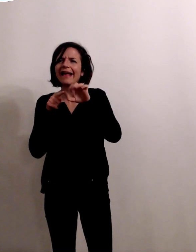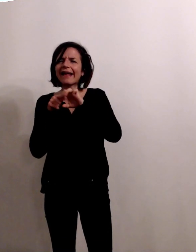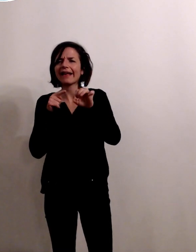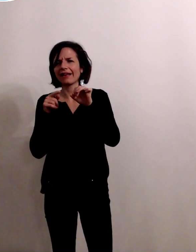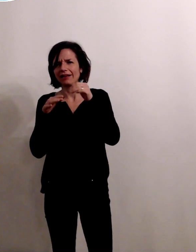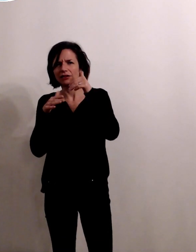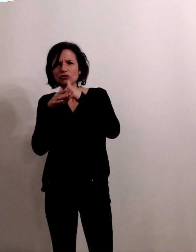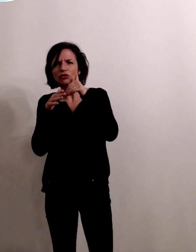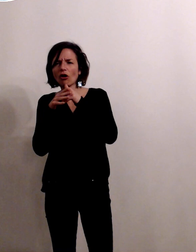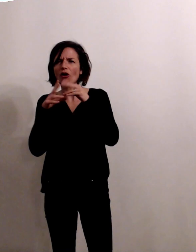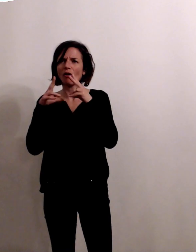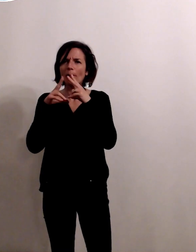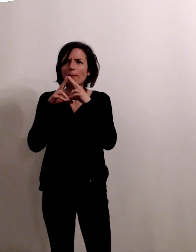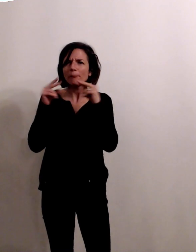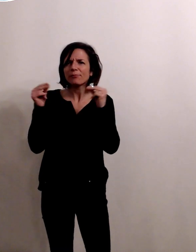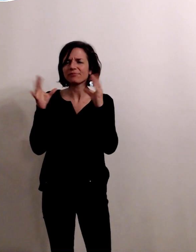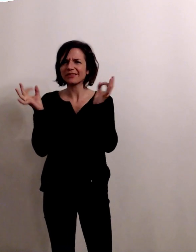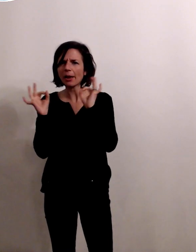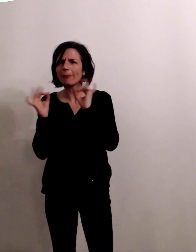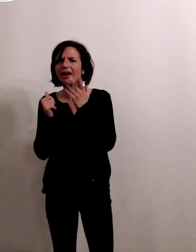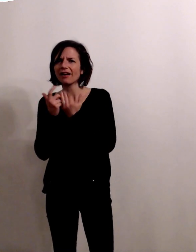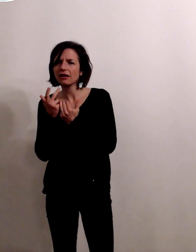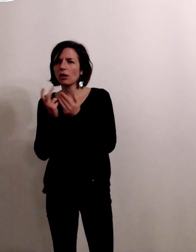risques sur certaines maladies infectieuses